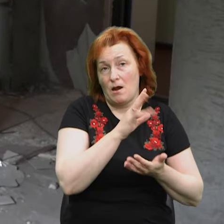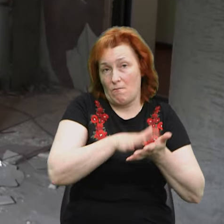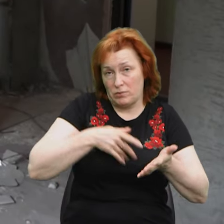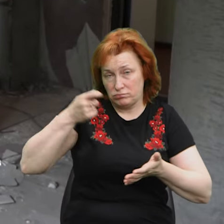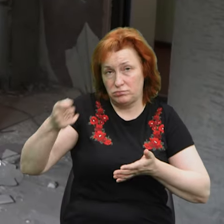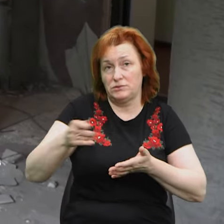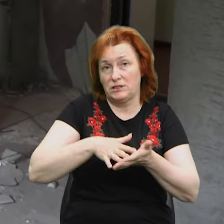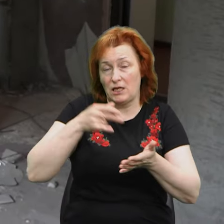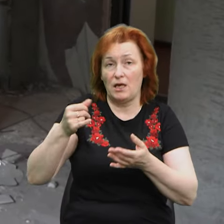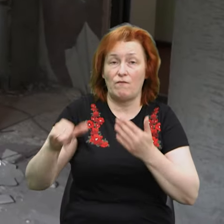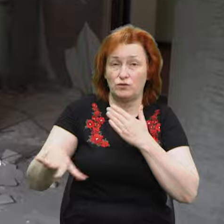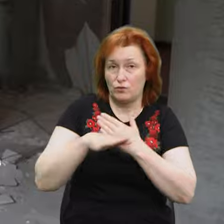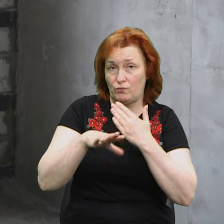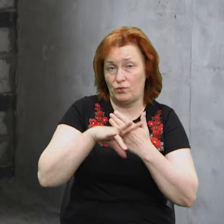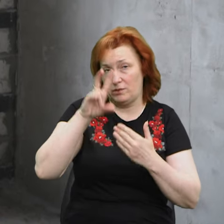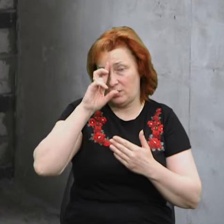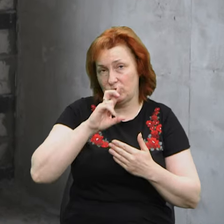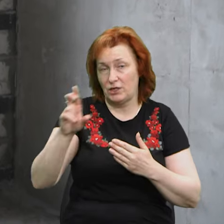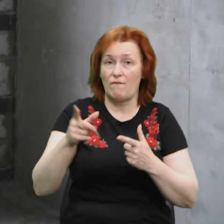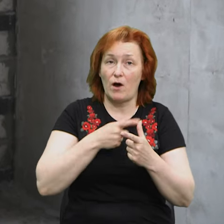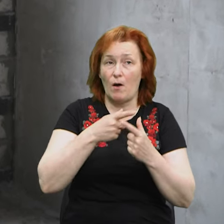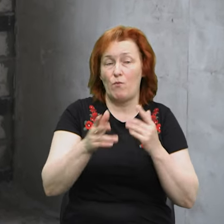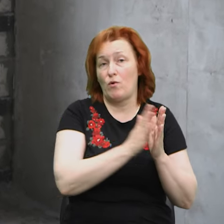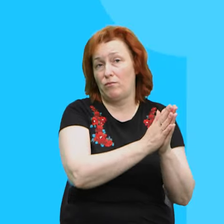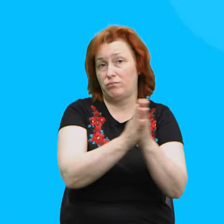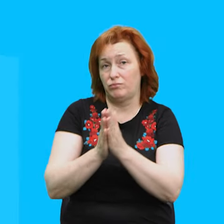програму «Євідновлення» або звернутися до благодійників.